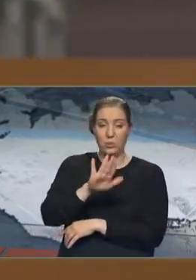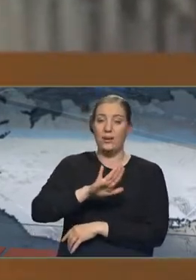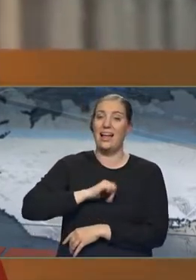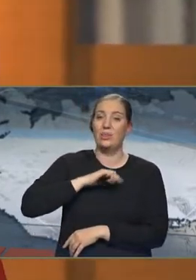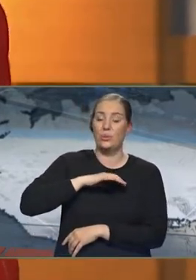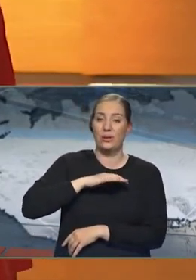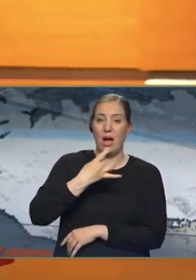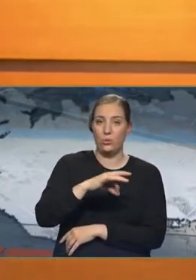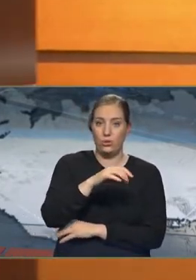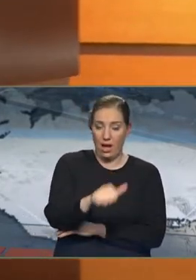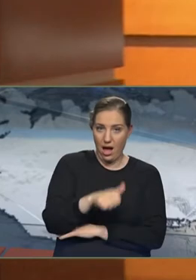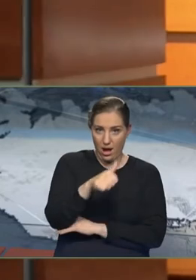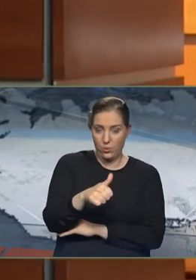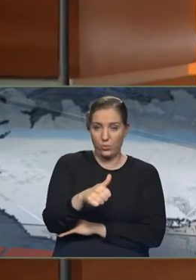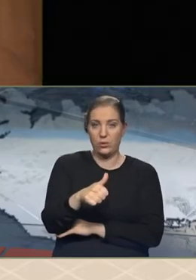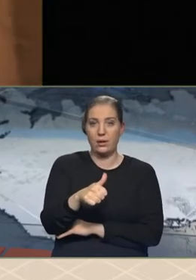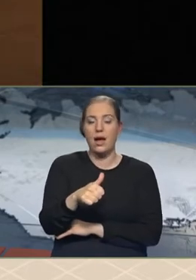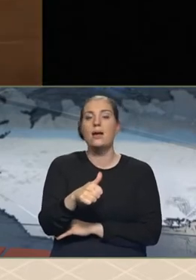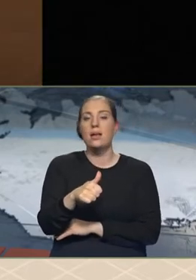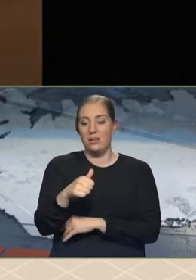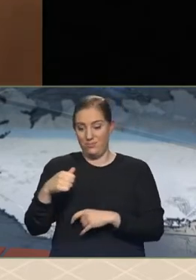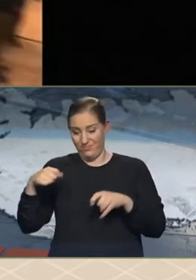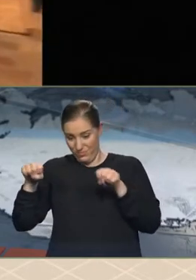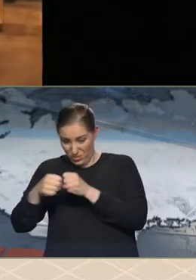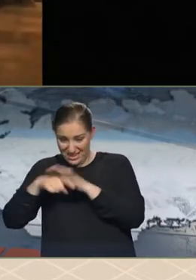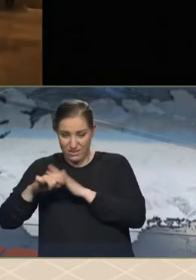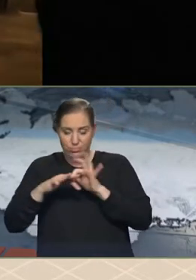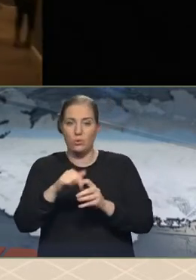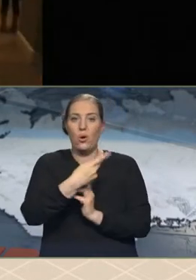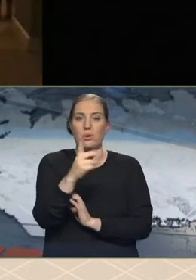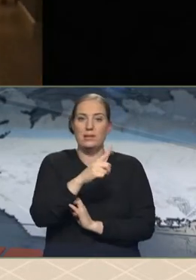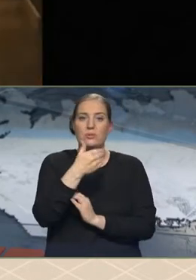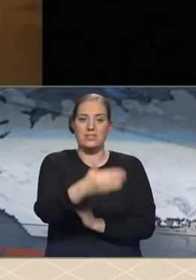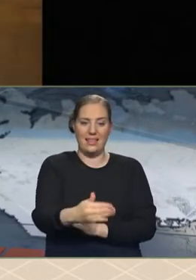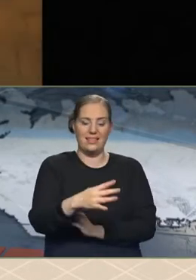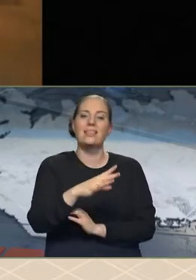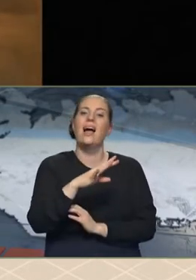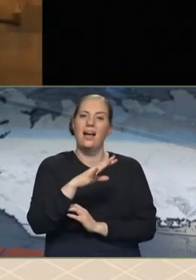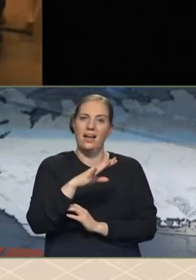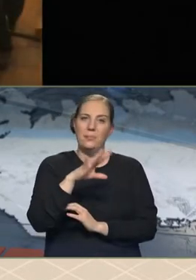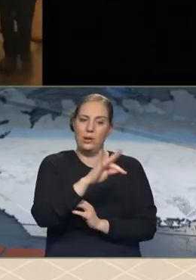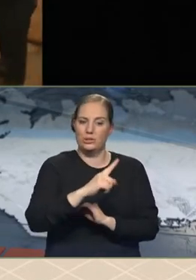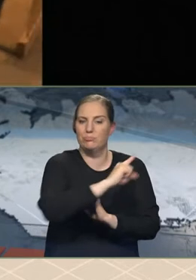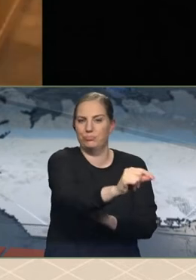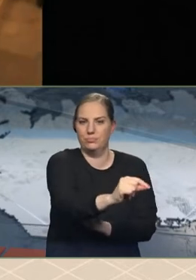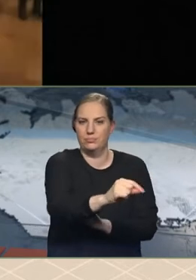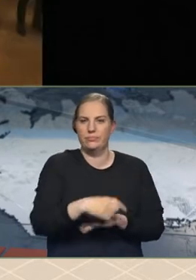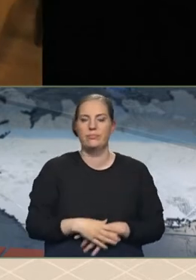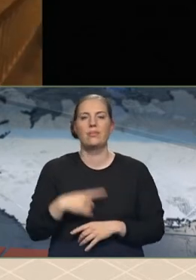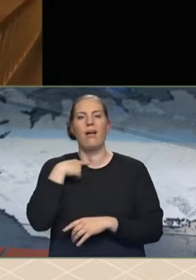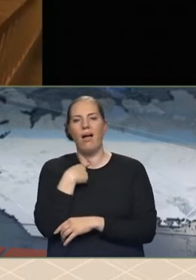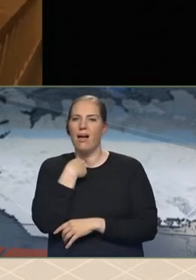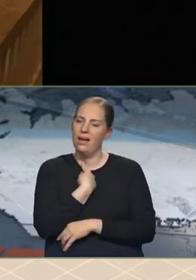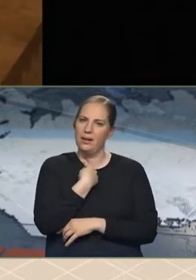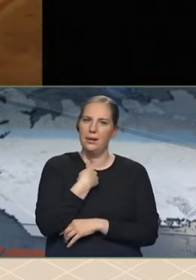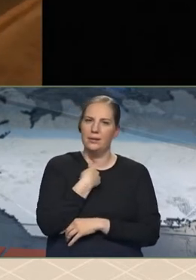aldri, var forðað út úr þinghúsinu nokkrum mínútum eftir að múurinn komst inn. Nancy, oh Nancy,